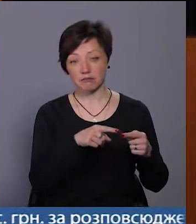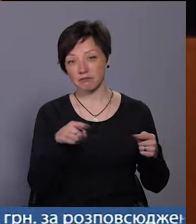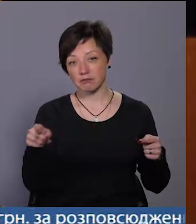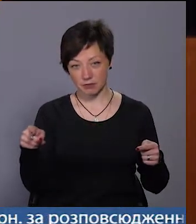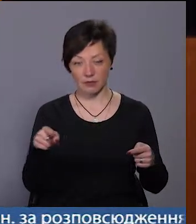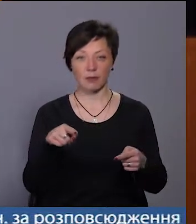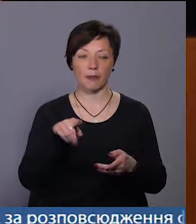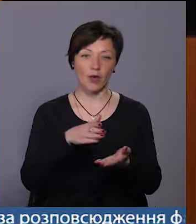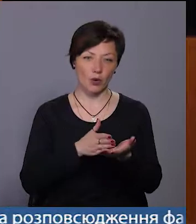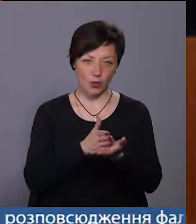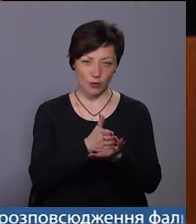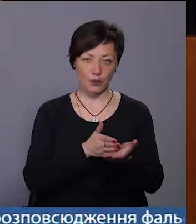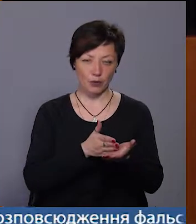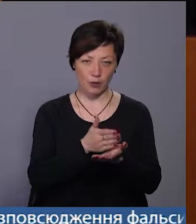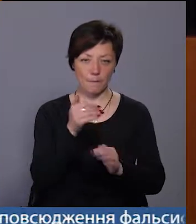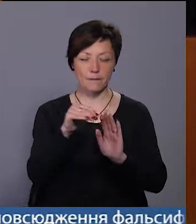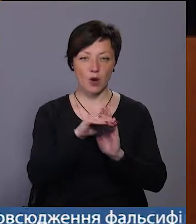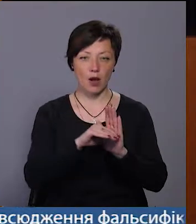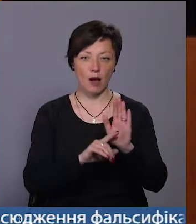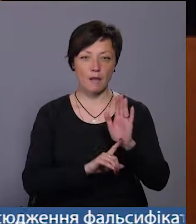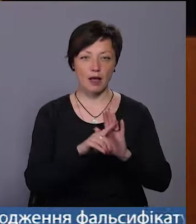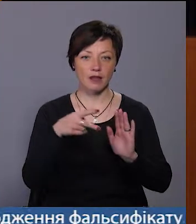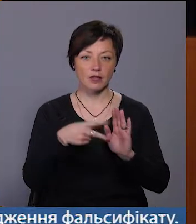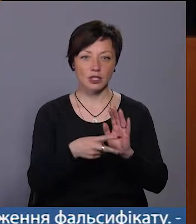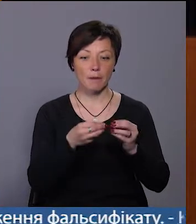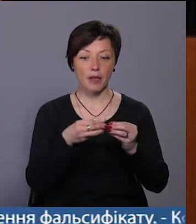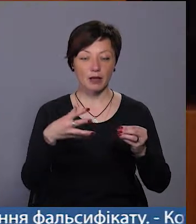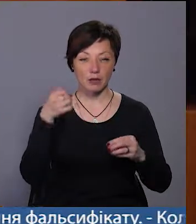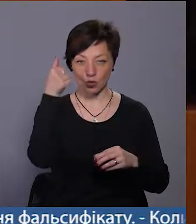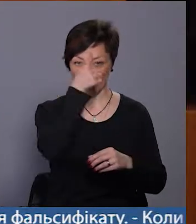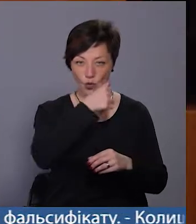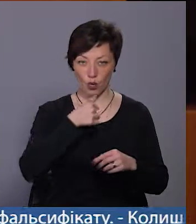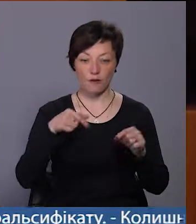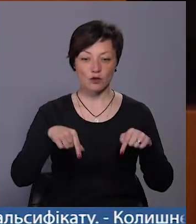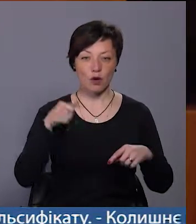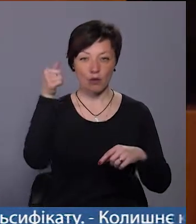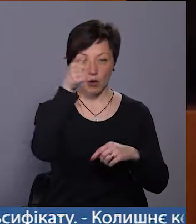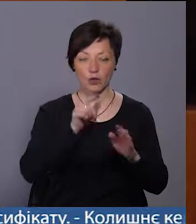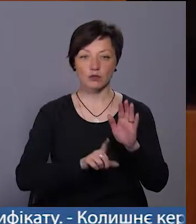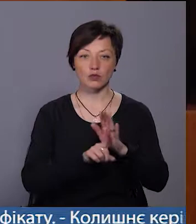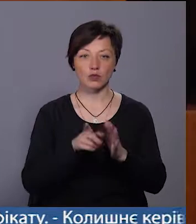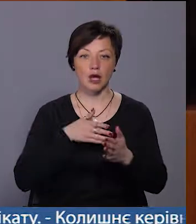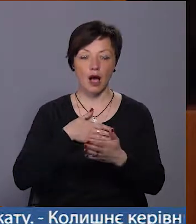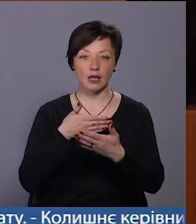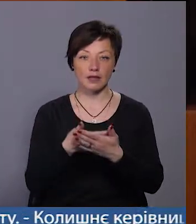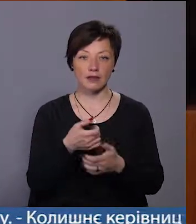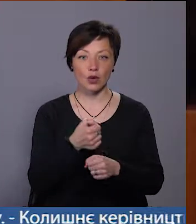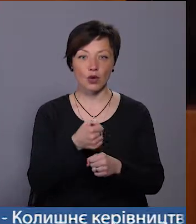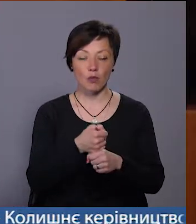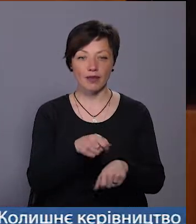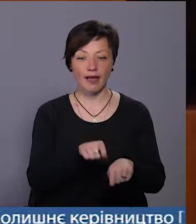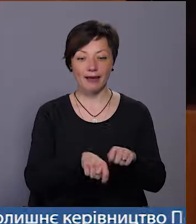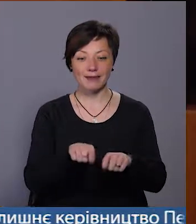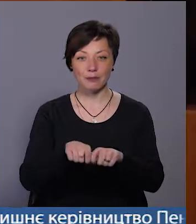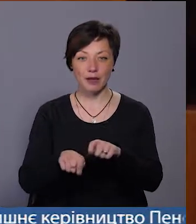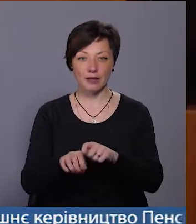беремо участь у програмах USAID фактично з 2015 року. Вже в цьому році почнуться активні роботи експертів